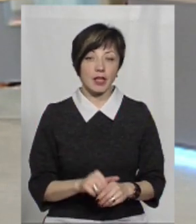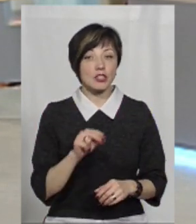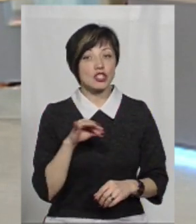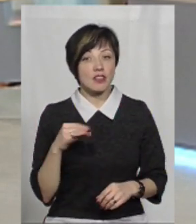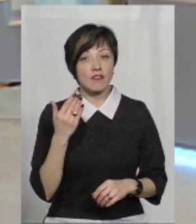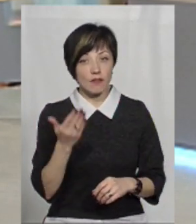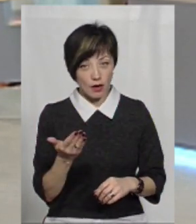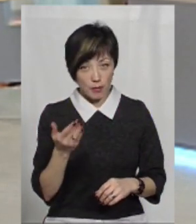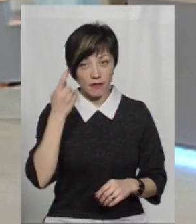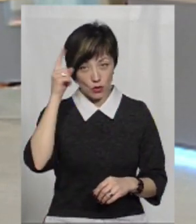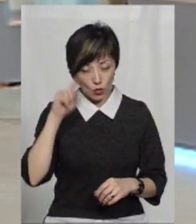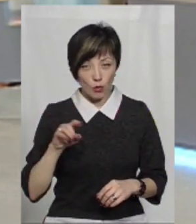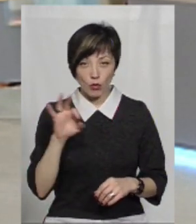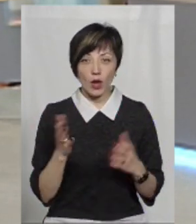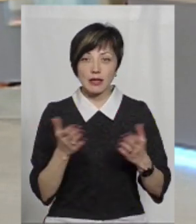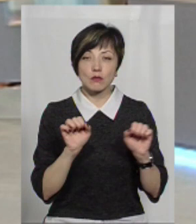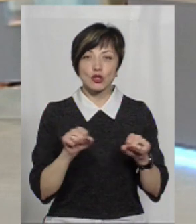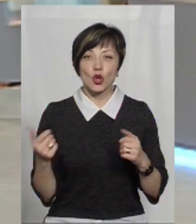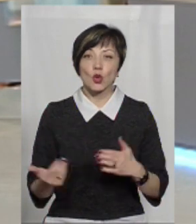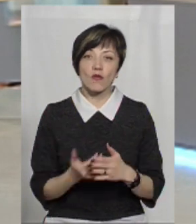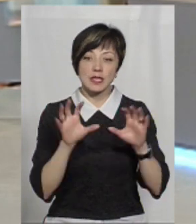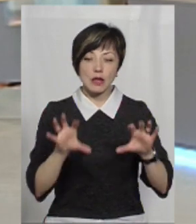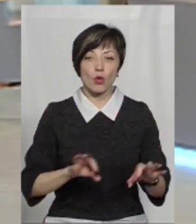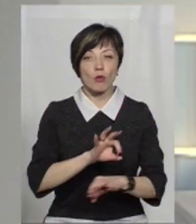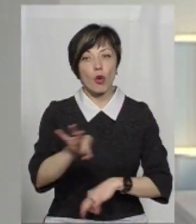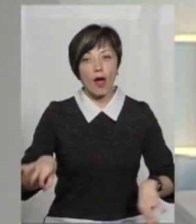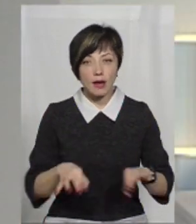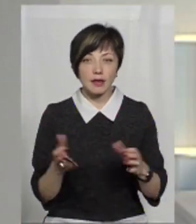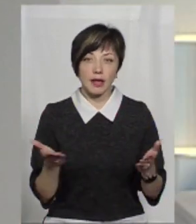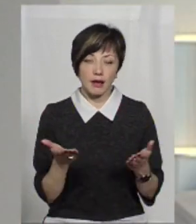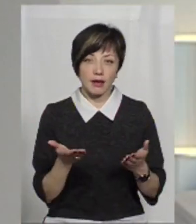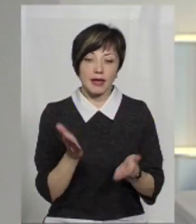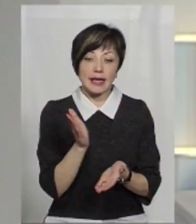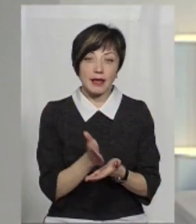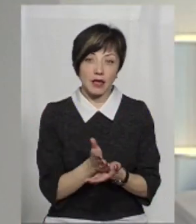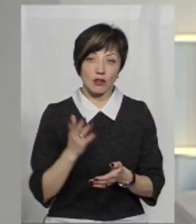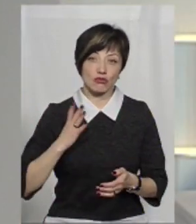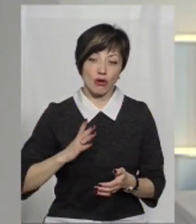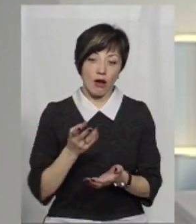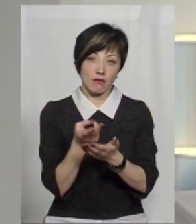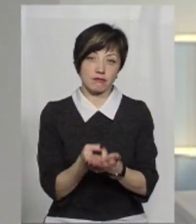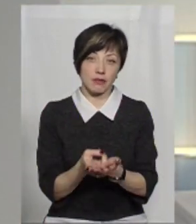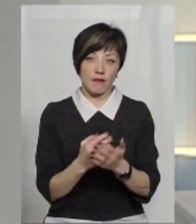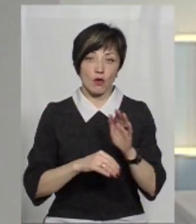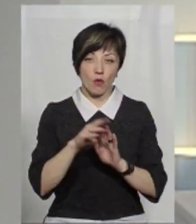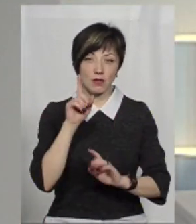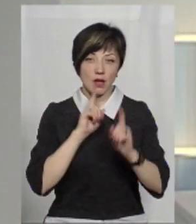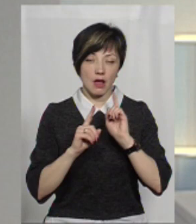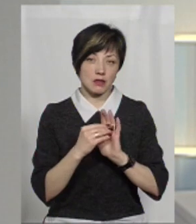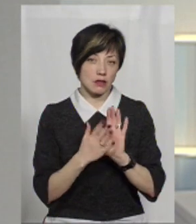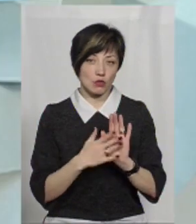Чи вам невідомо про якісь, можливо, нові законопроекти, які є або на розгляді Верховній Раді там